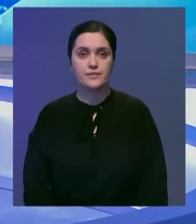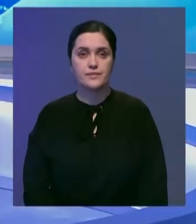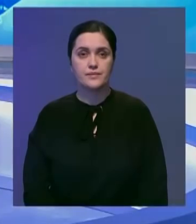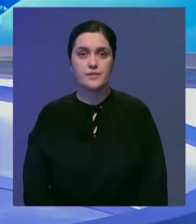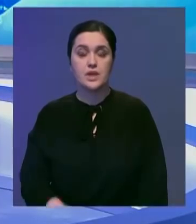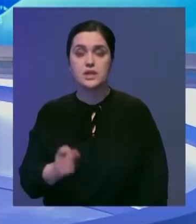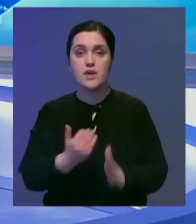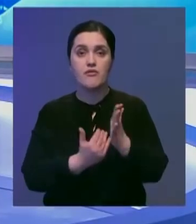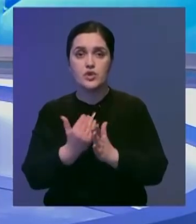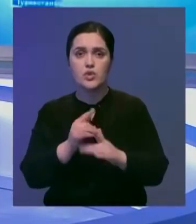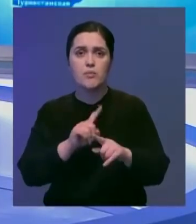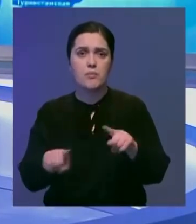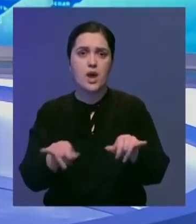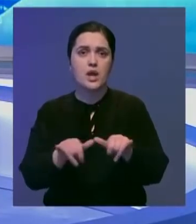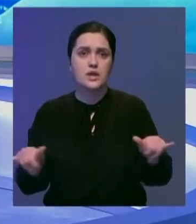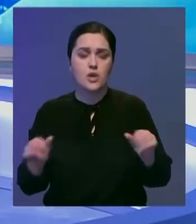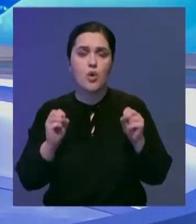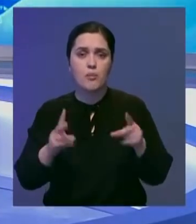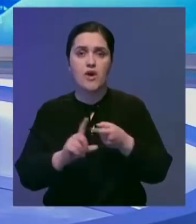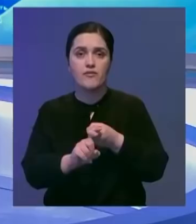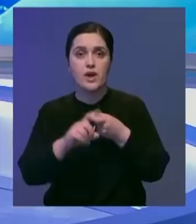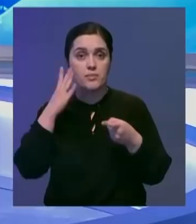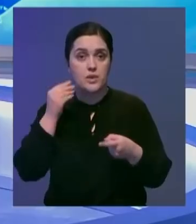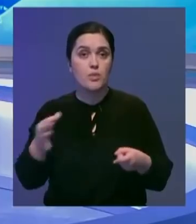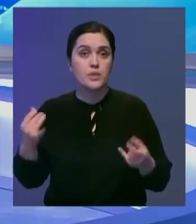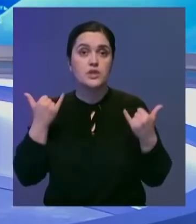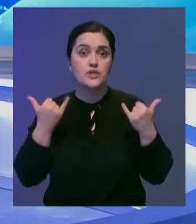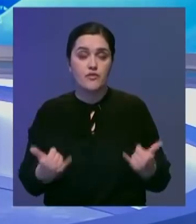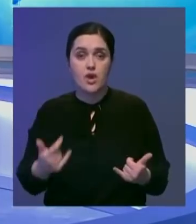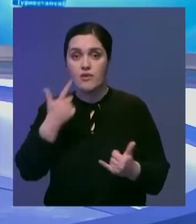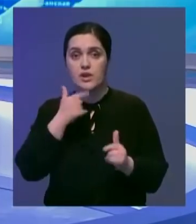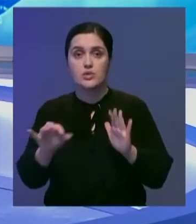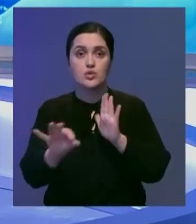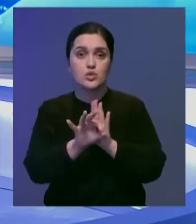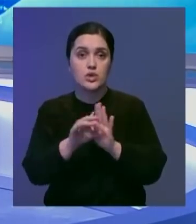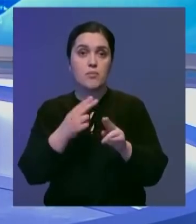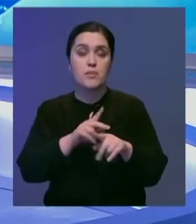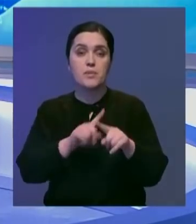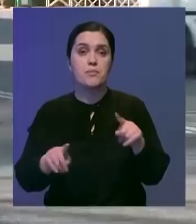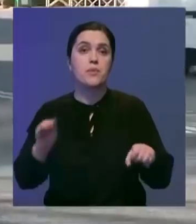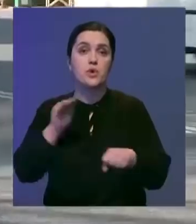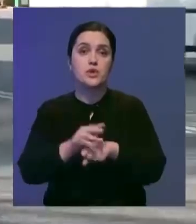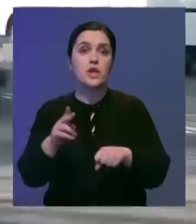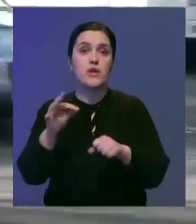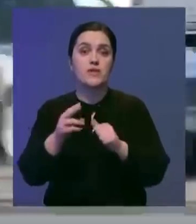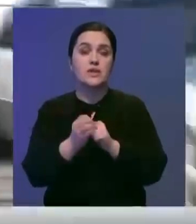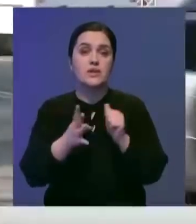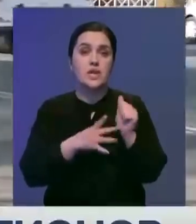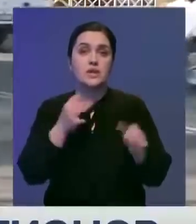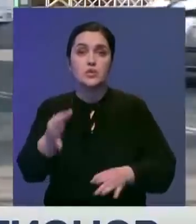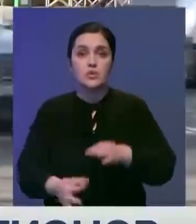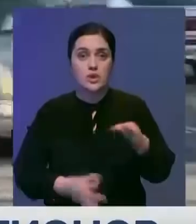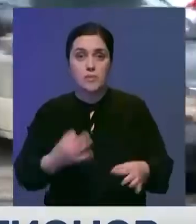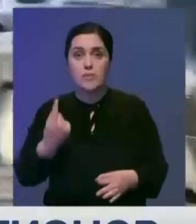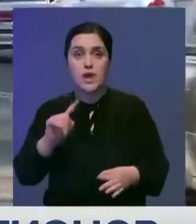Из-за высоких темпов распространения опасного вируса Алматинская область сегодня перешла в красную зону. Темп прироста ковид-19